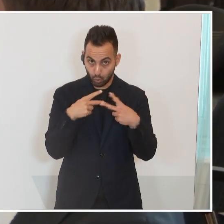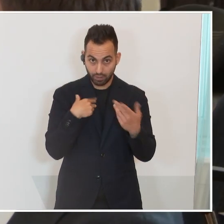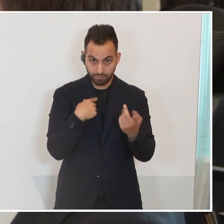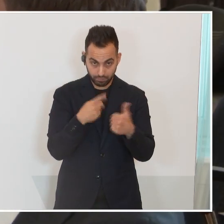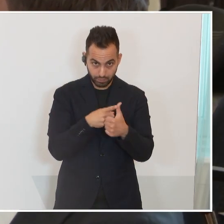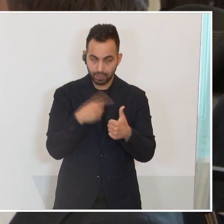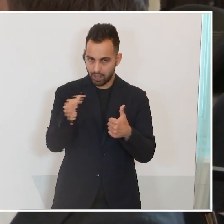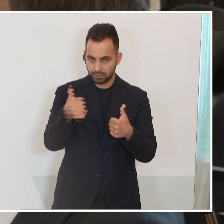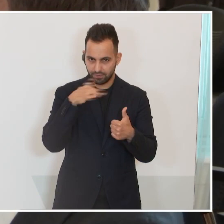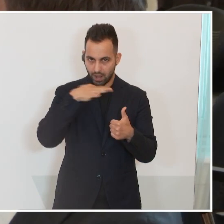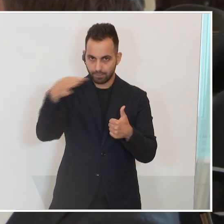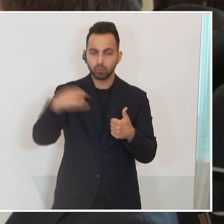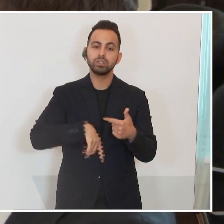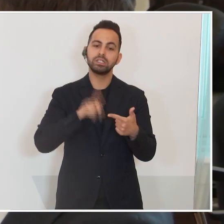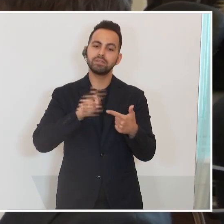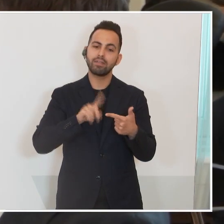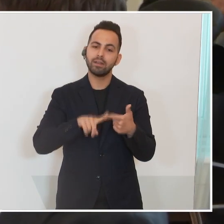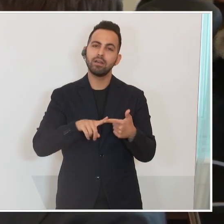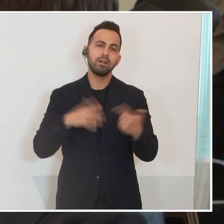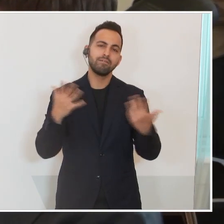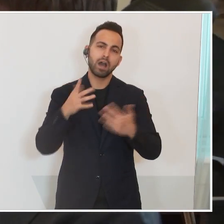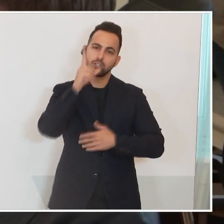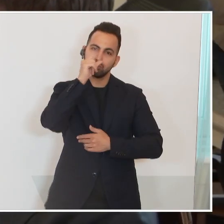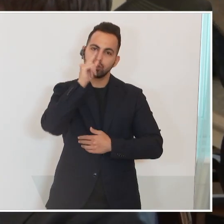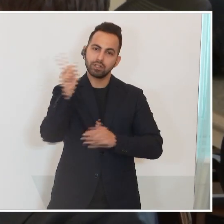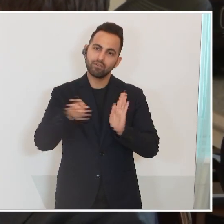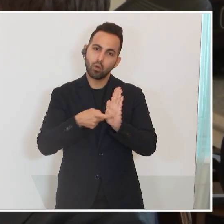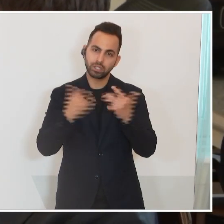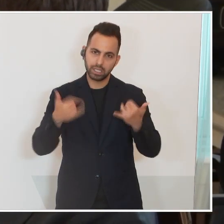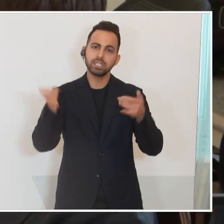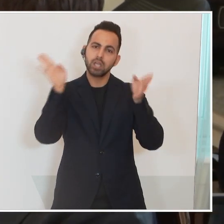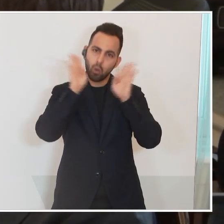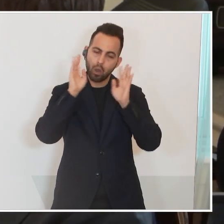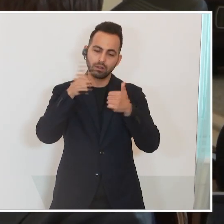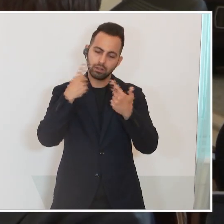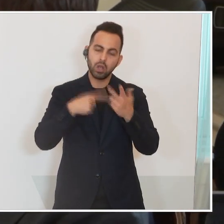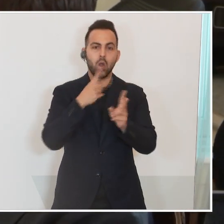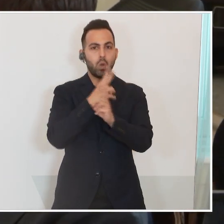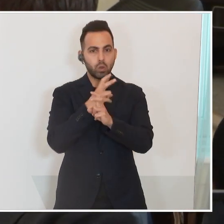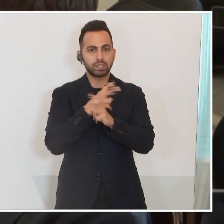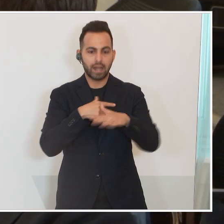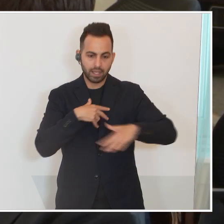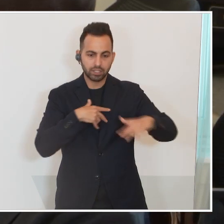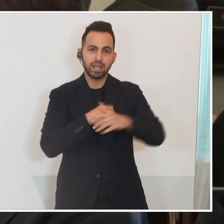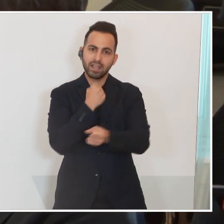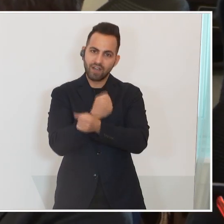Und meine zweite Frage ist, was will oder was fordert Putin? Wir haben jetzt sehr viel gehört von der österreichischen Seite,